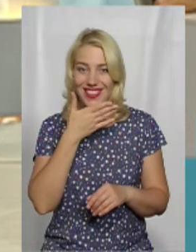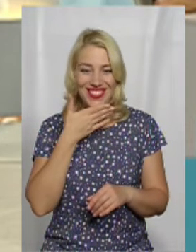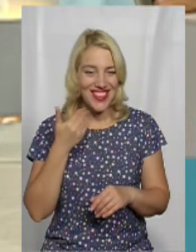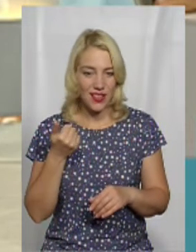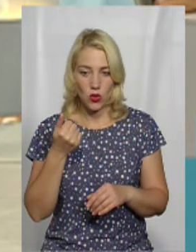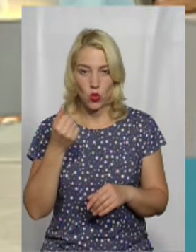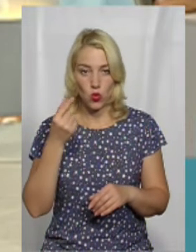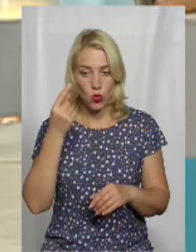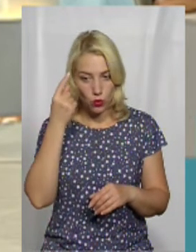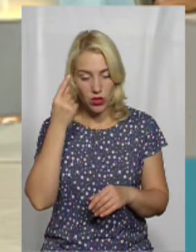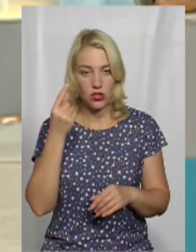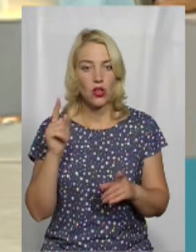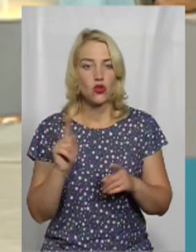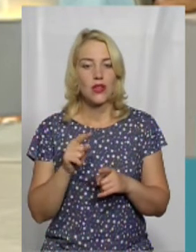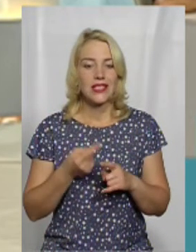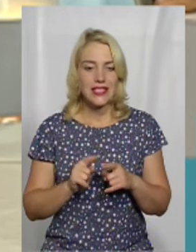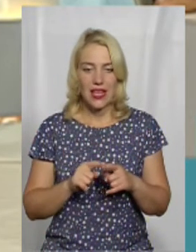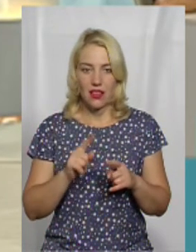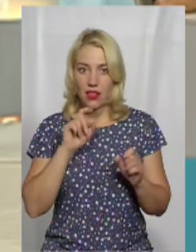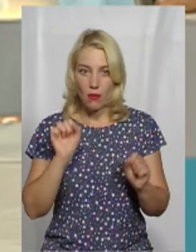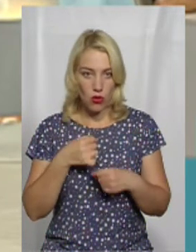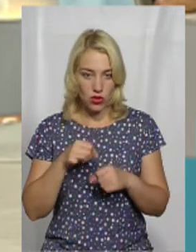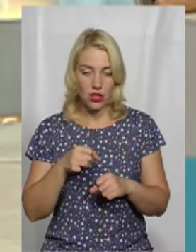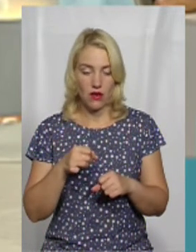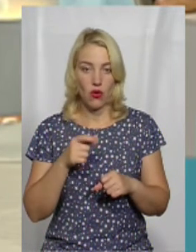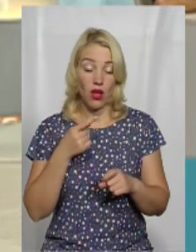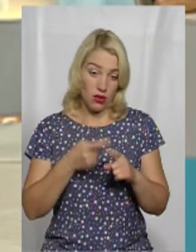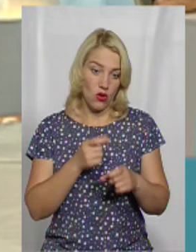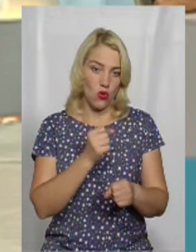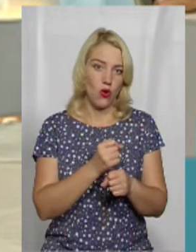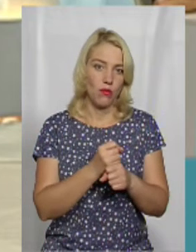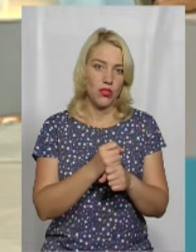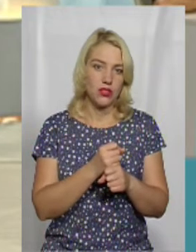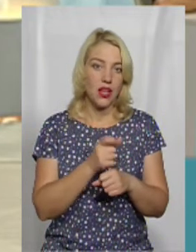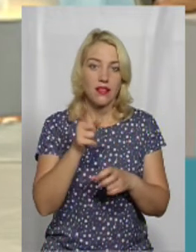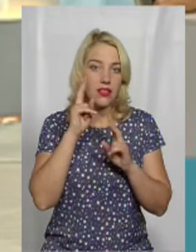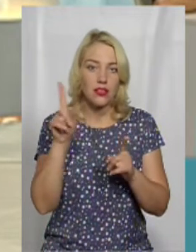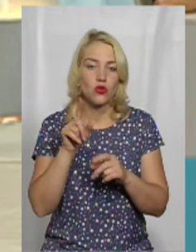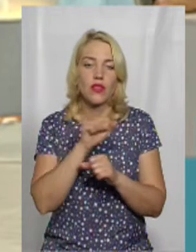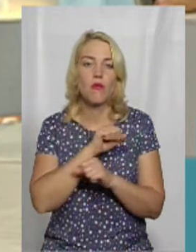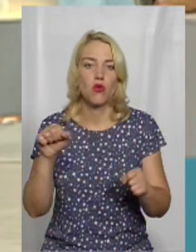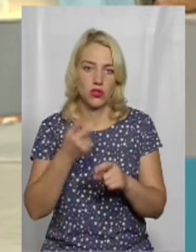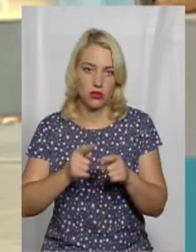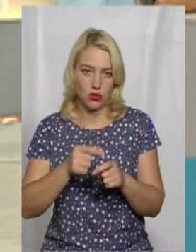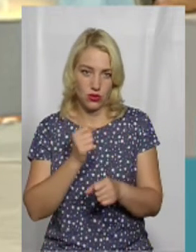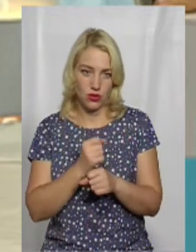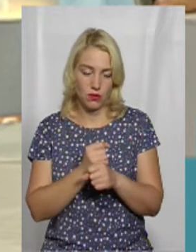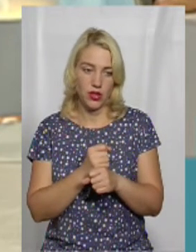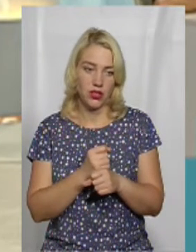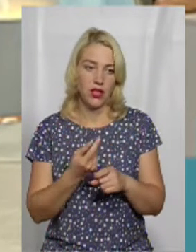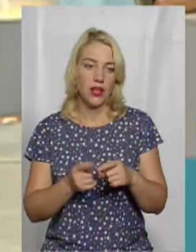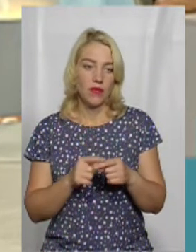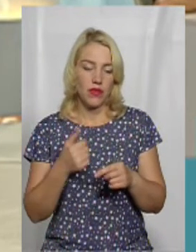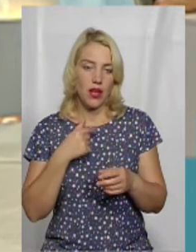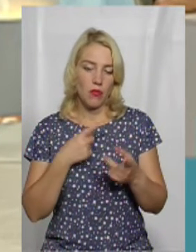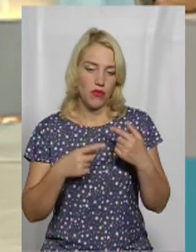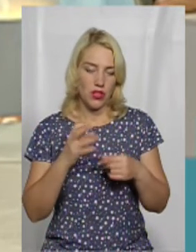щось неможливе, ти це робиш. Коли ти не знаєш, що це неможливо зробити. І я зараз розумію, що знову ж, повертаємось до «У нас був